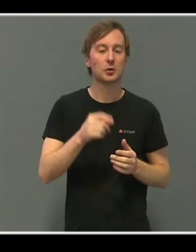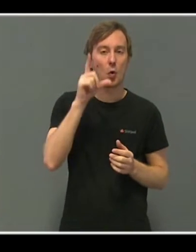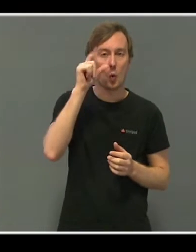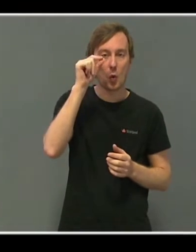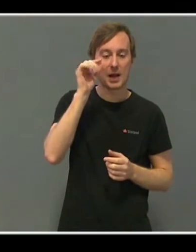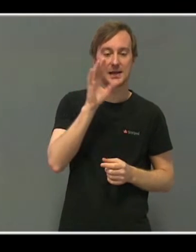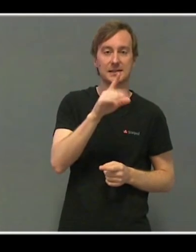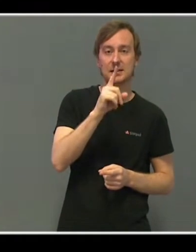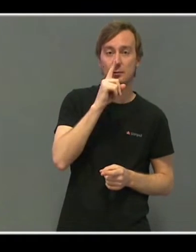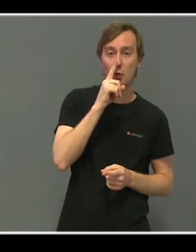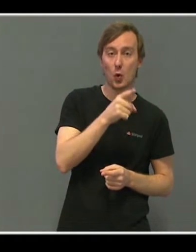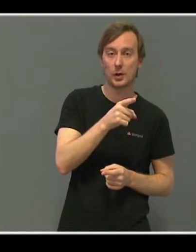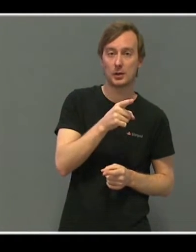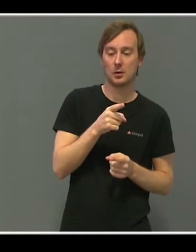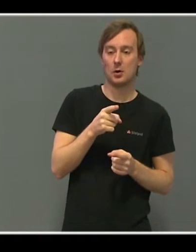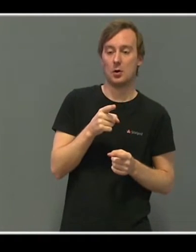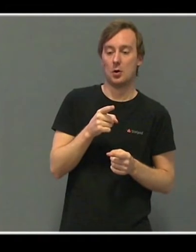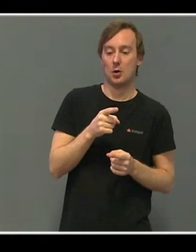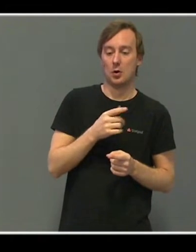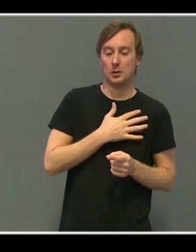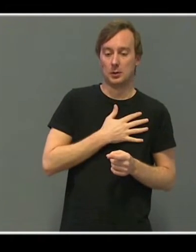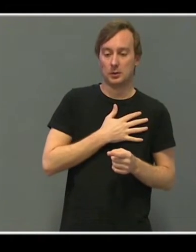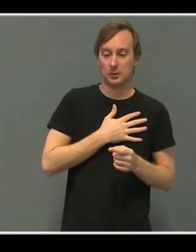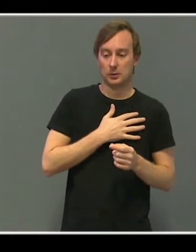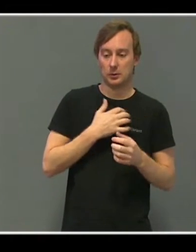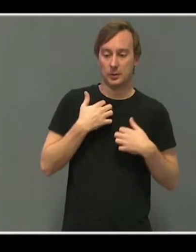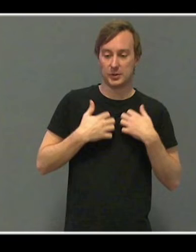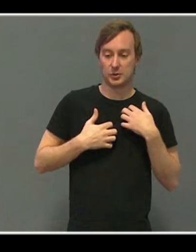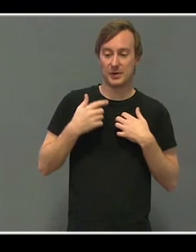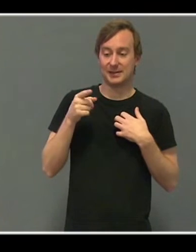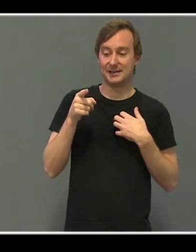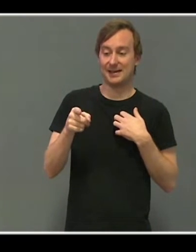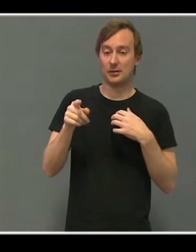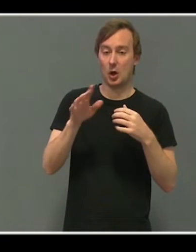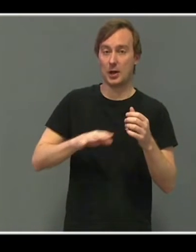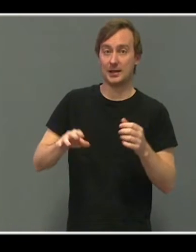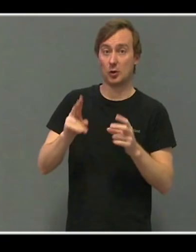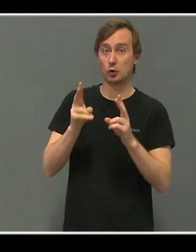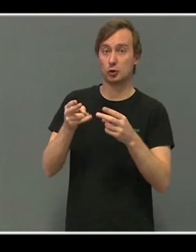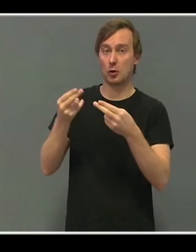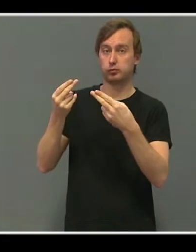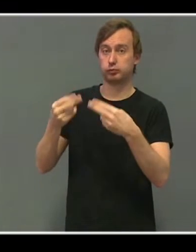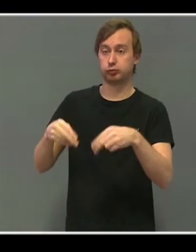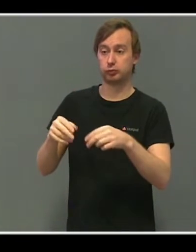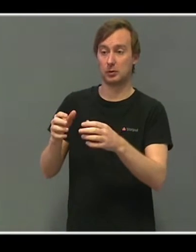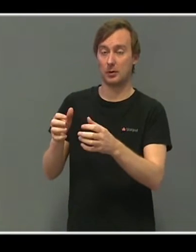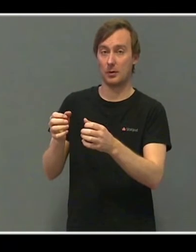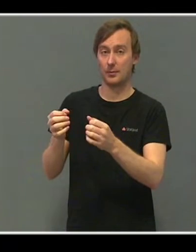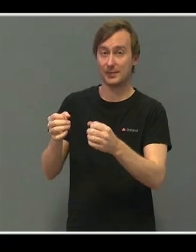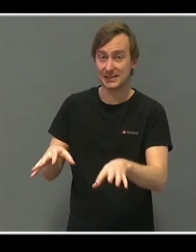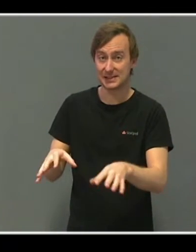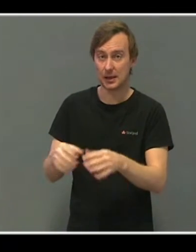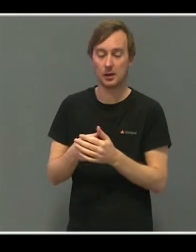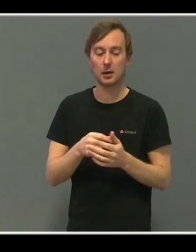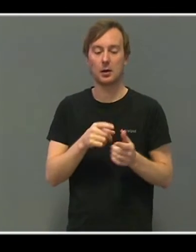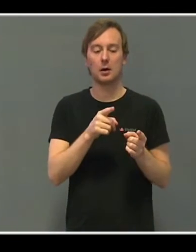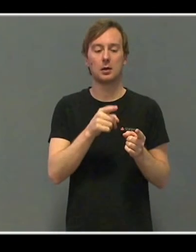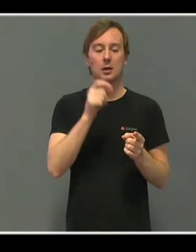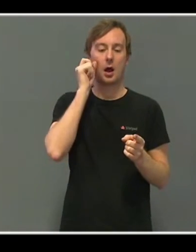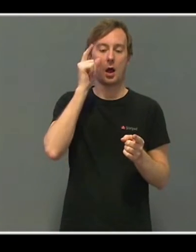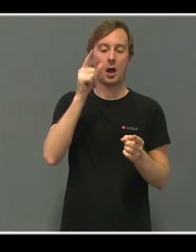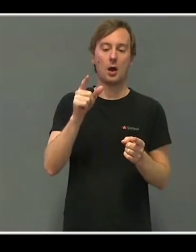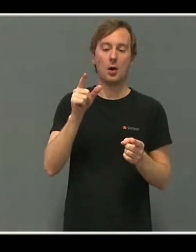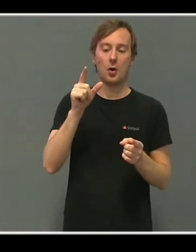at Ole også skulle miste den arenan. Og hun hadde sett at hun måtte gi han veiledning, for at han ikke skulle bli